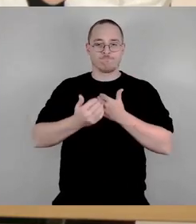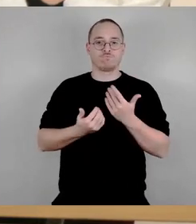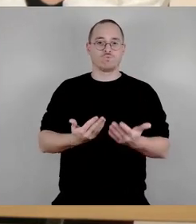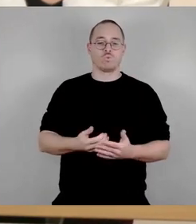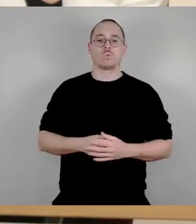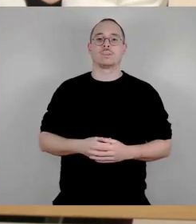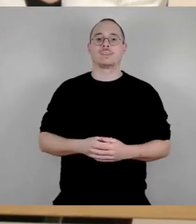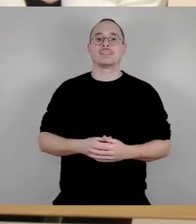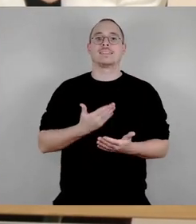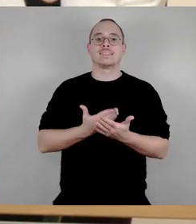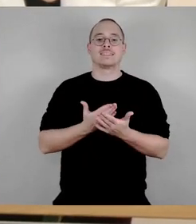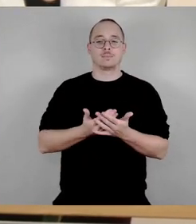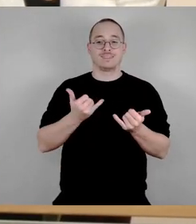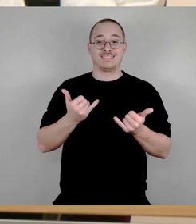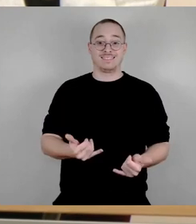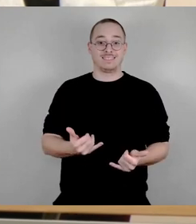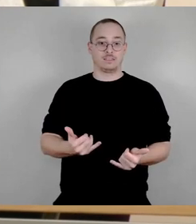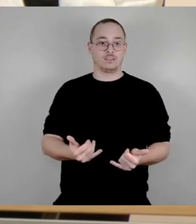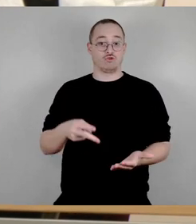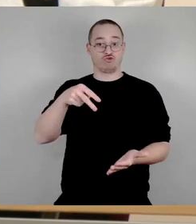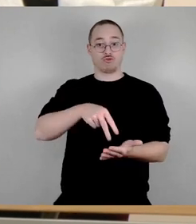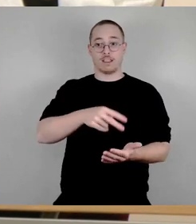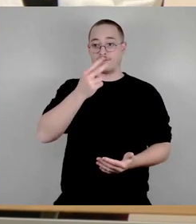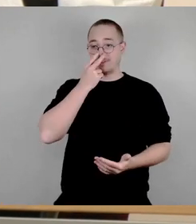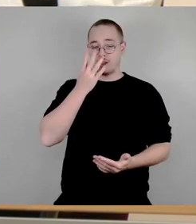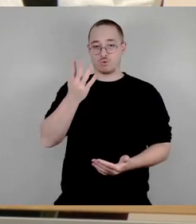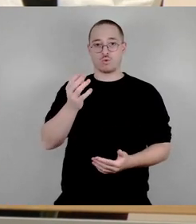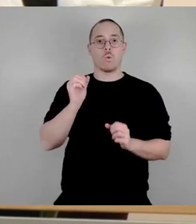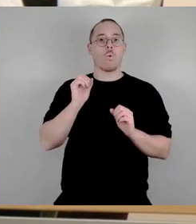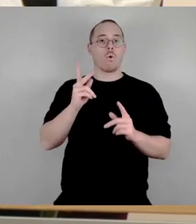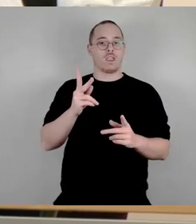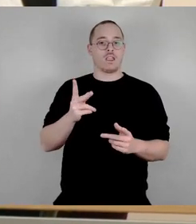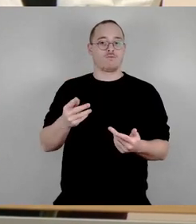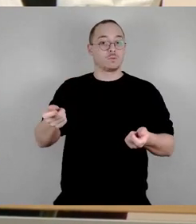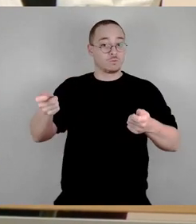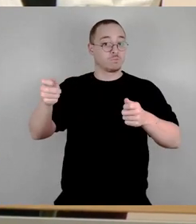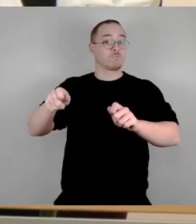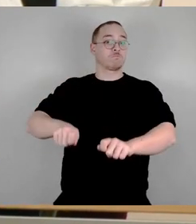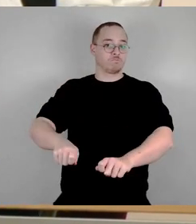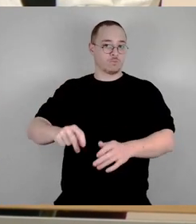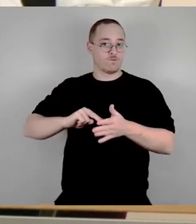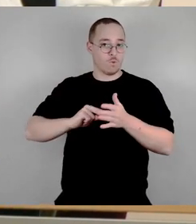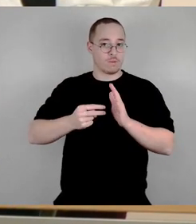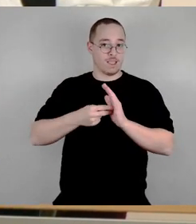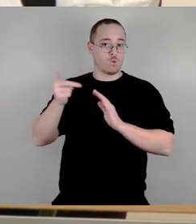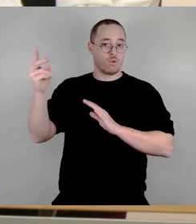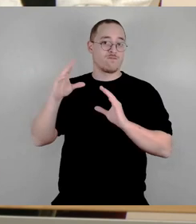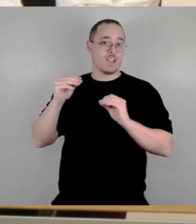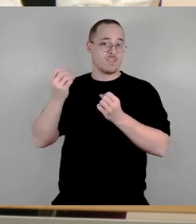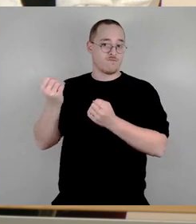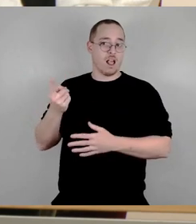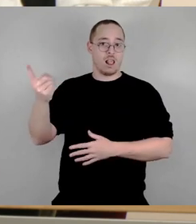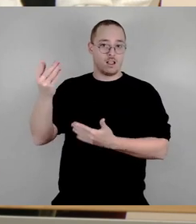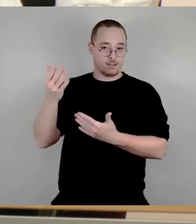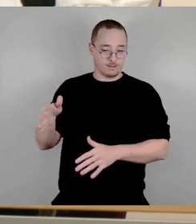vorläufigen Stilllegung diese Stilllegungsvorbereitungen von Vattenfall gibt. Auch auf mehrfache Nachfrage hat Vattenfall sehr,